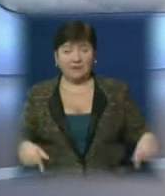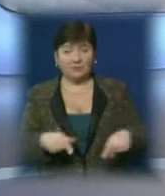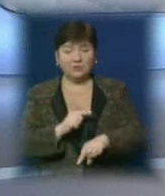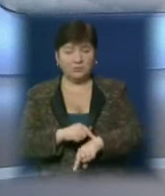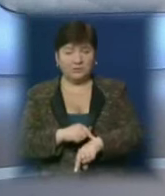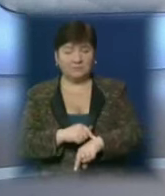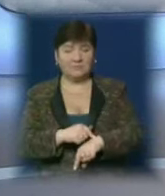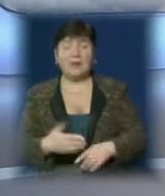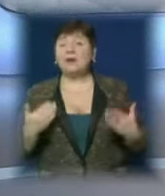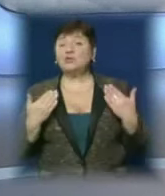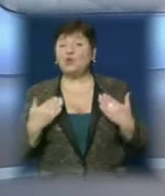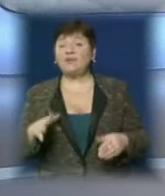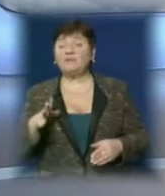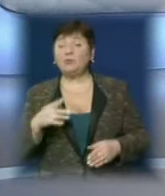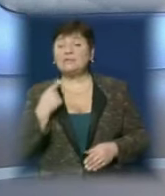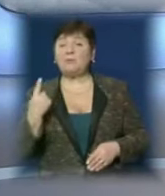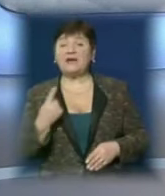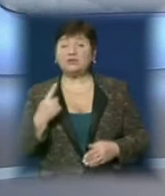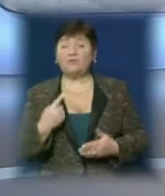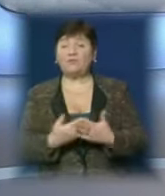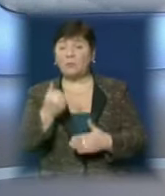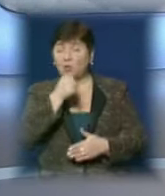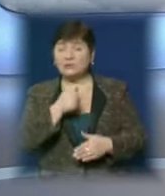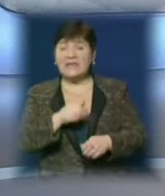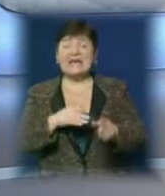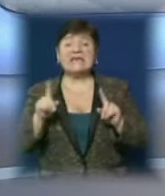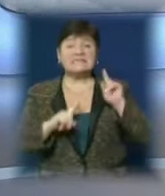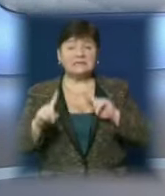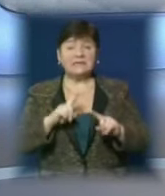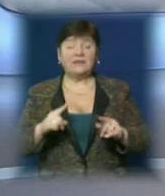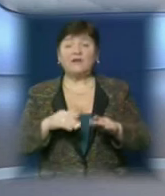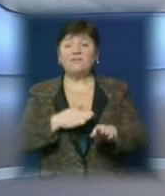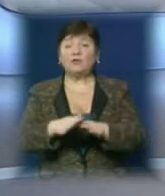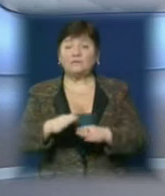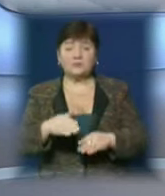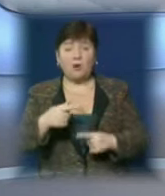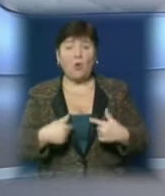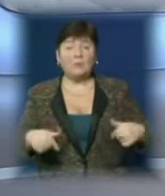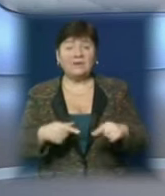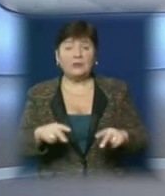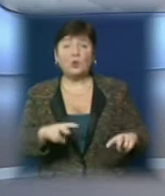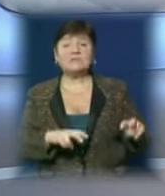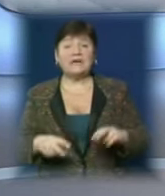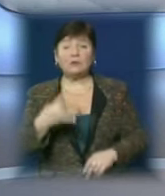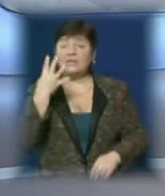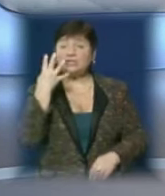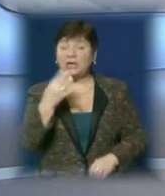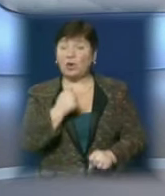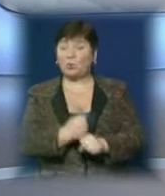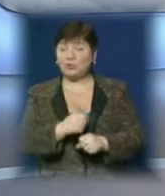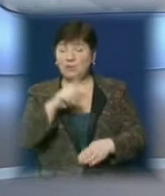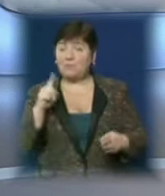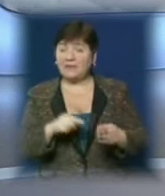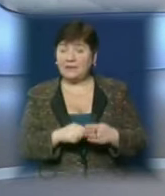Сьогодні відбулося перше новому році засідання виконавчого комітету Ужгородської міської ради. Розглянули чотири робочі